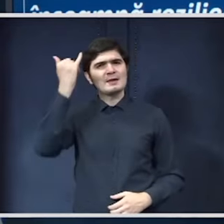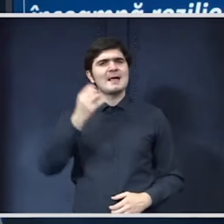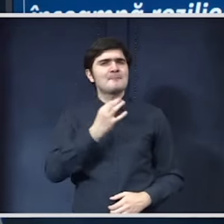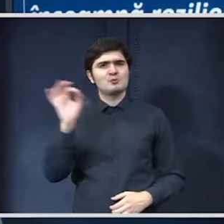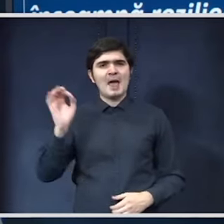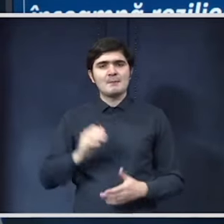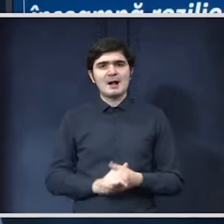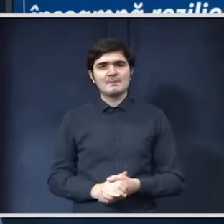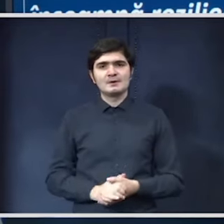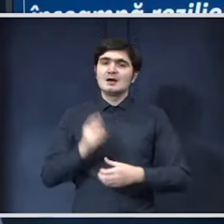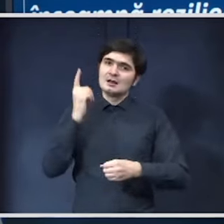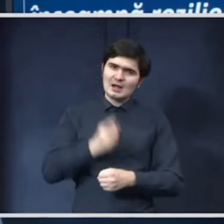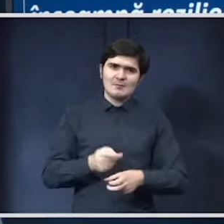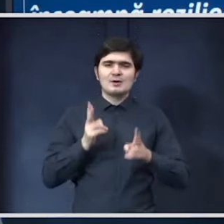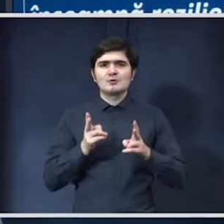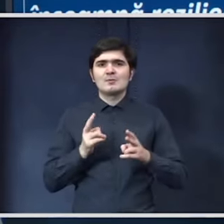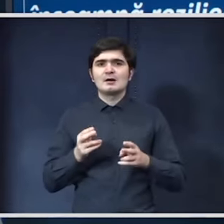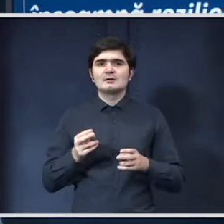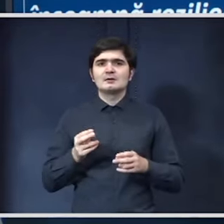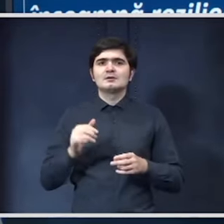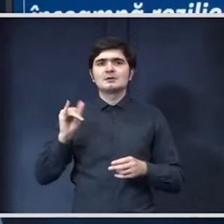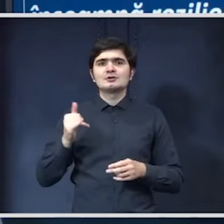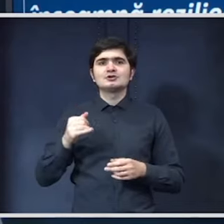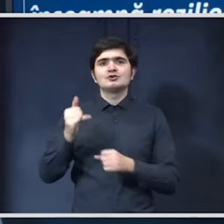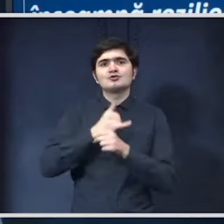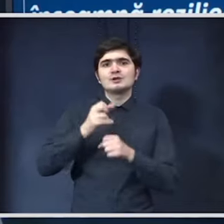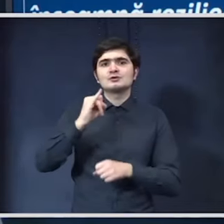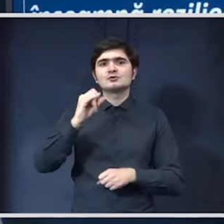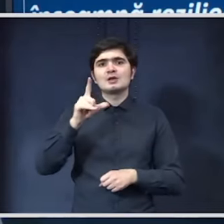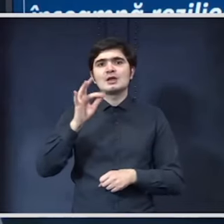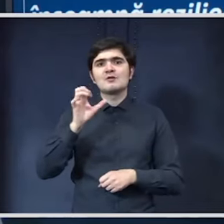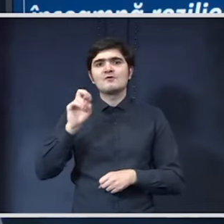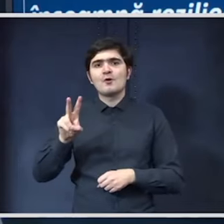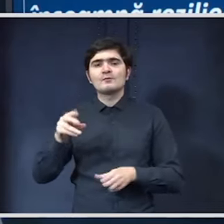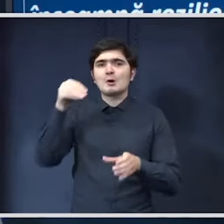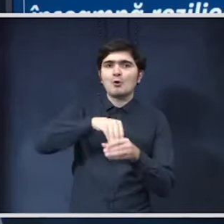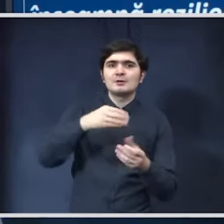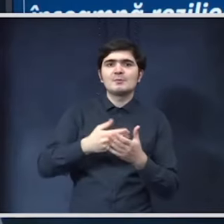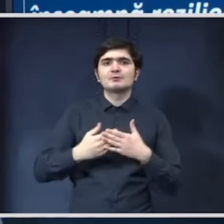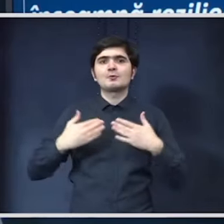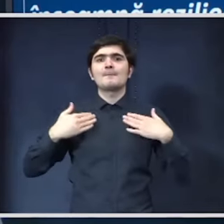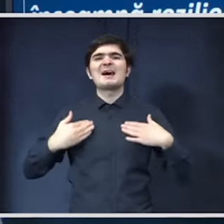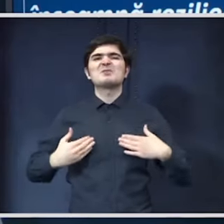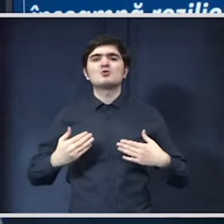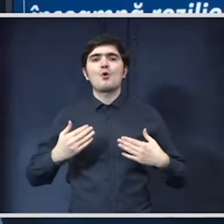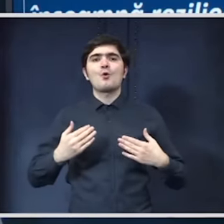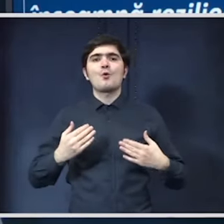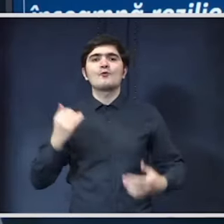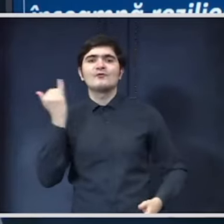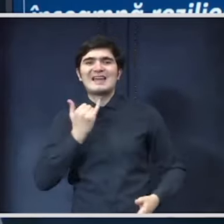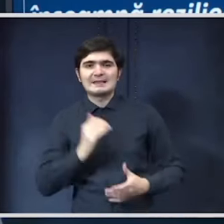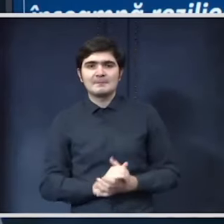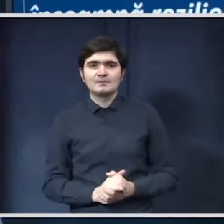trebuie evident să contribuie și județul Ilfov la acest plămân verde ideea